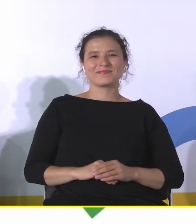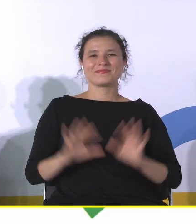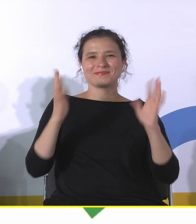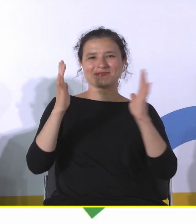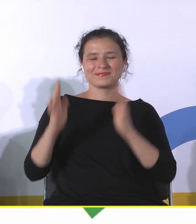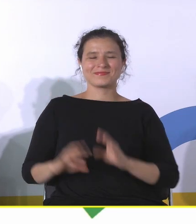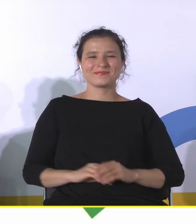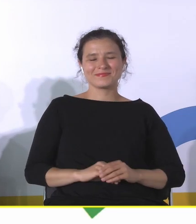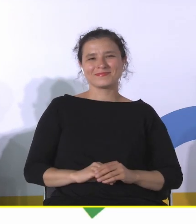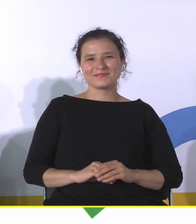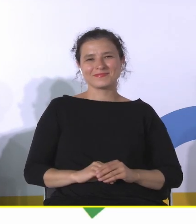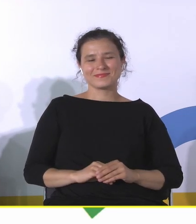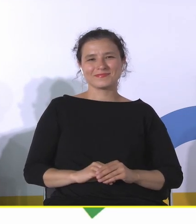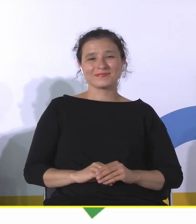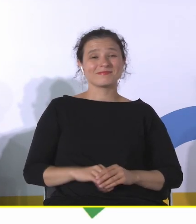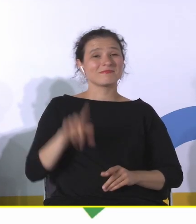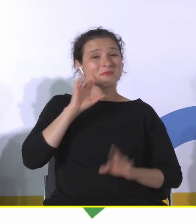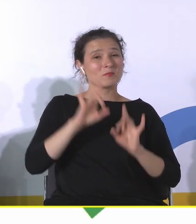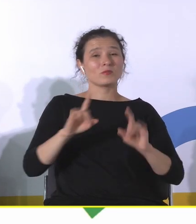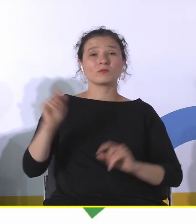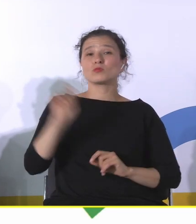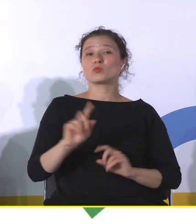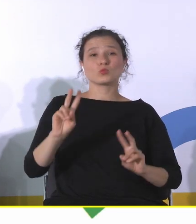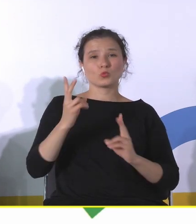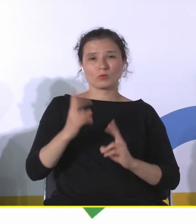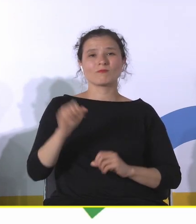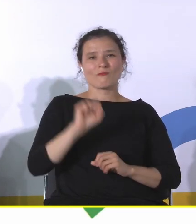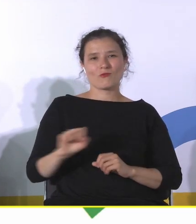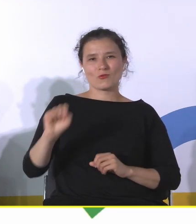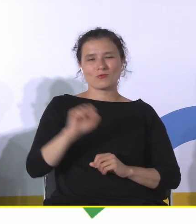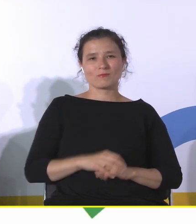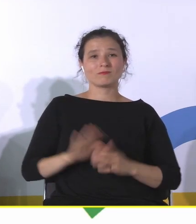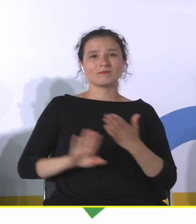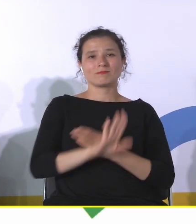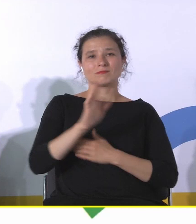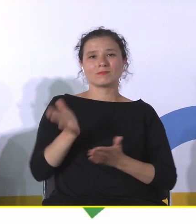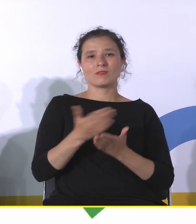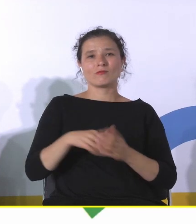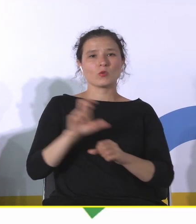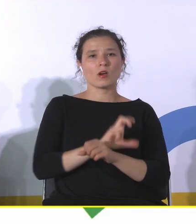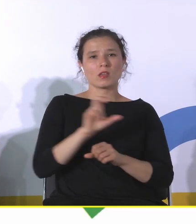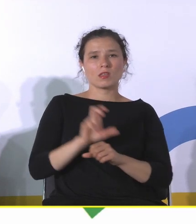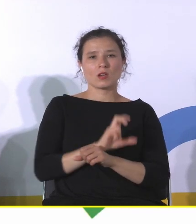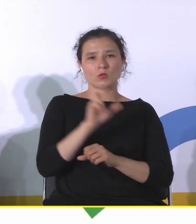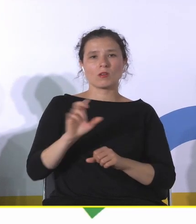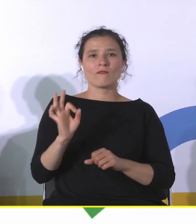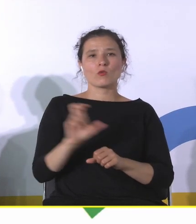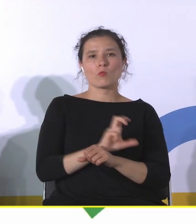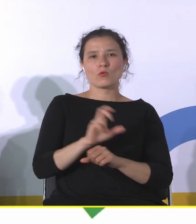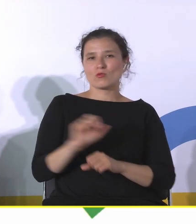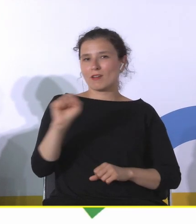Pan Profesor przyjechał do nas z Wrocławia. Reprezentuje Wydział Architektury Politechniki Wrocławskiej.